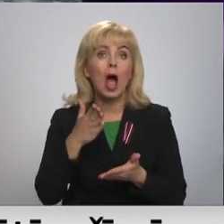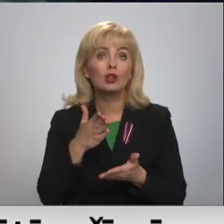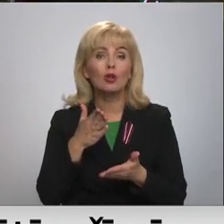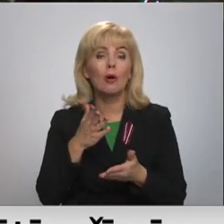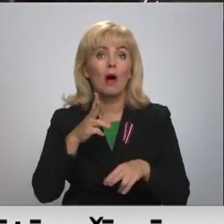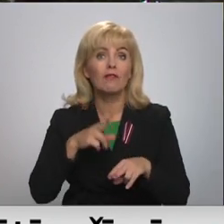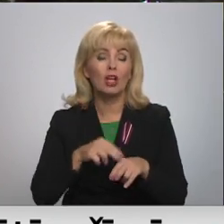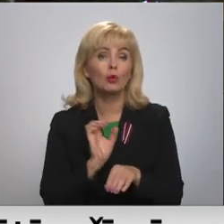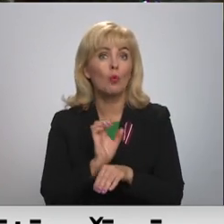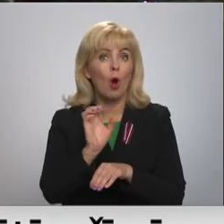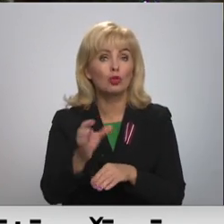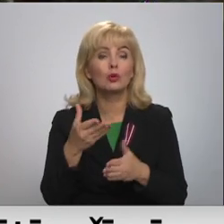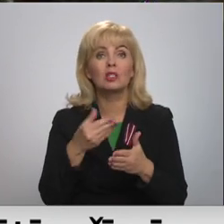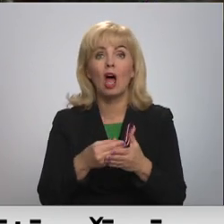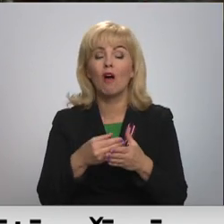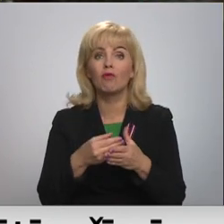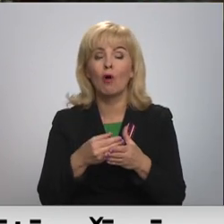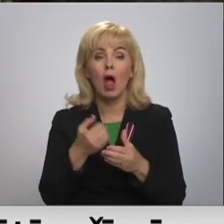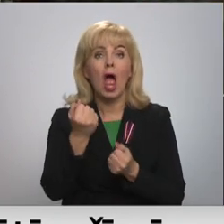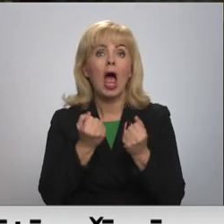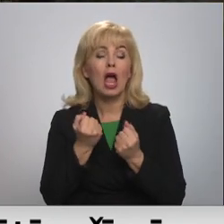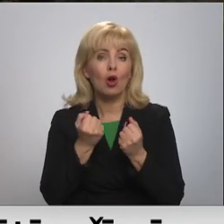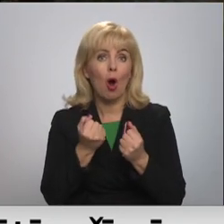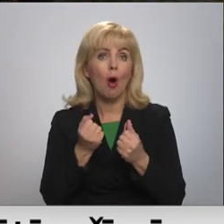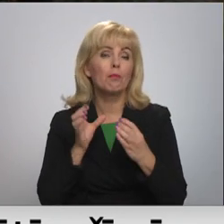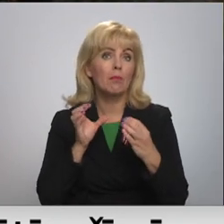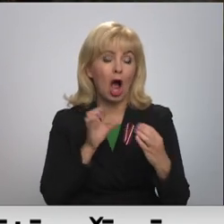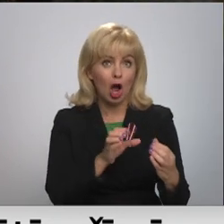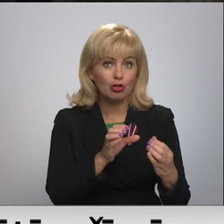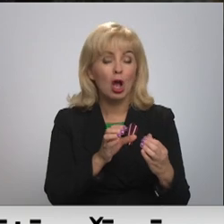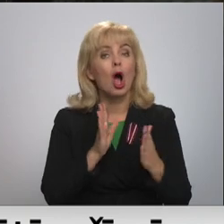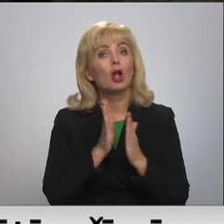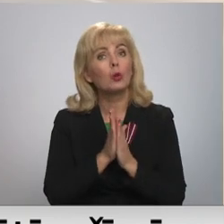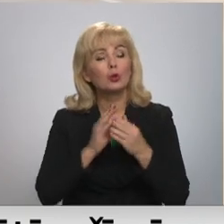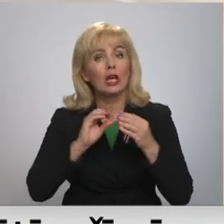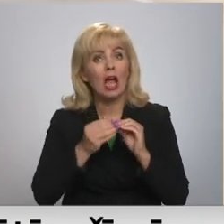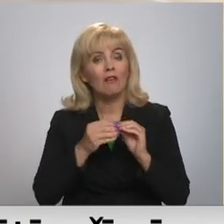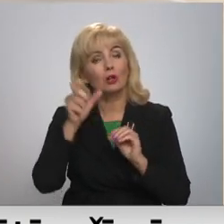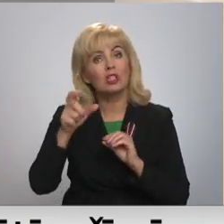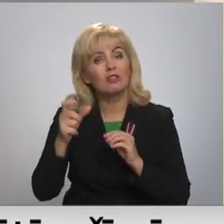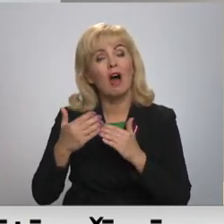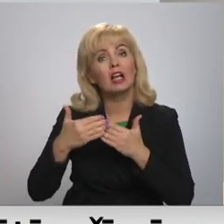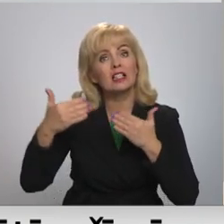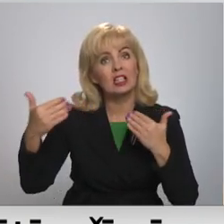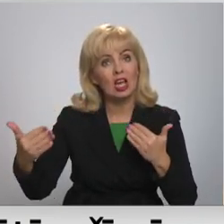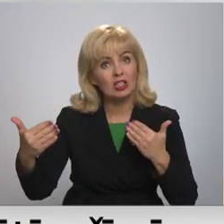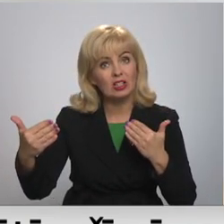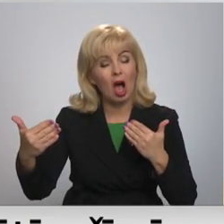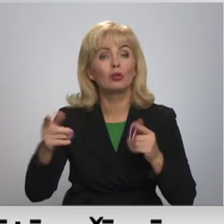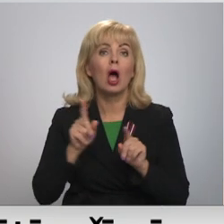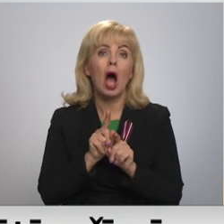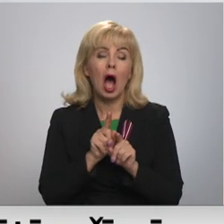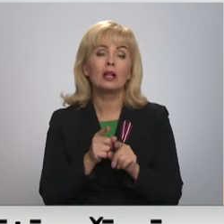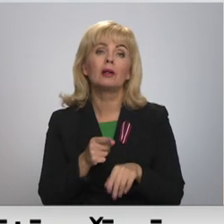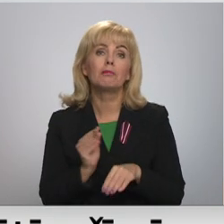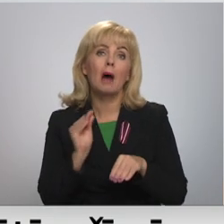nosūtīja savas ekipāžas, aicinot cilvēkus ievēro distanci citam no cita. Papildus pasākuma laikā aicinājām